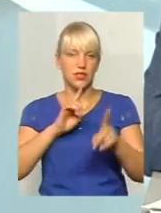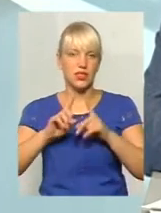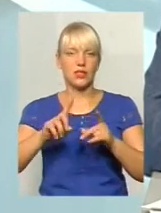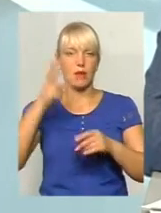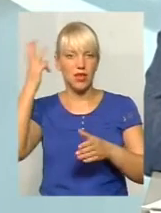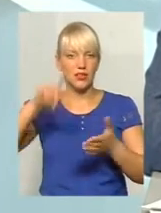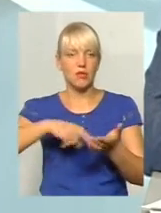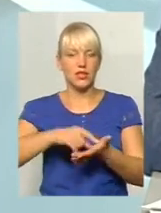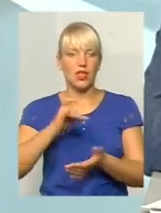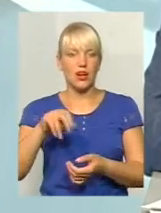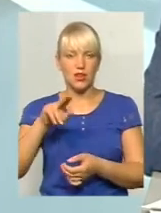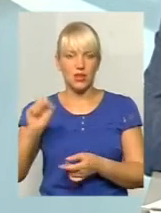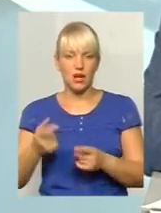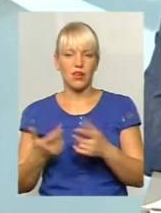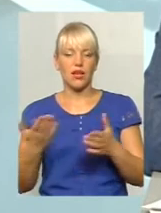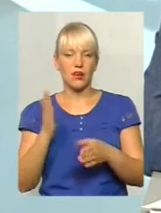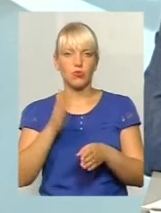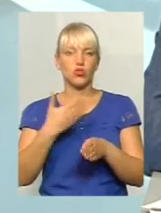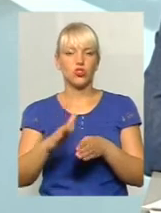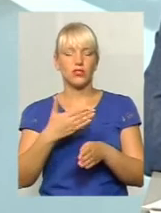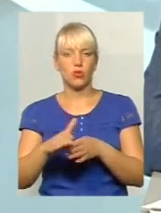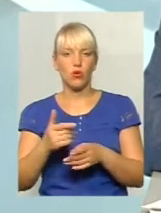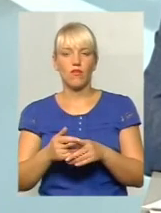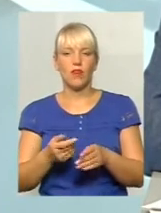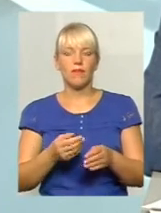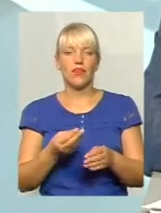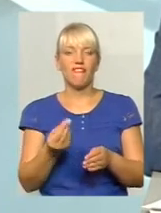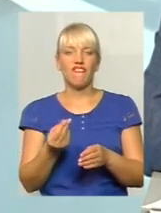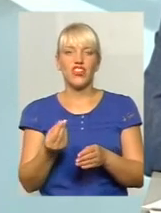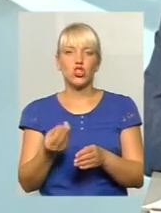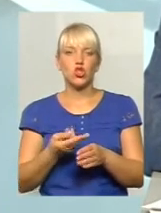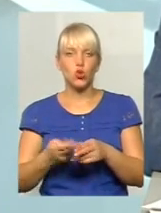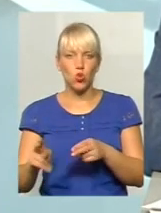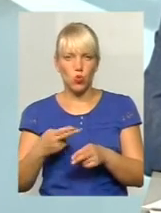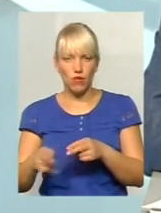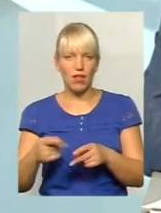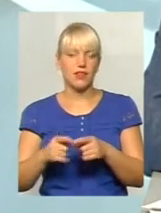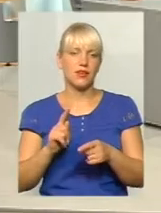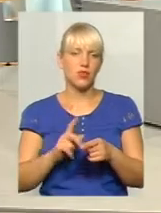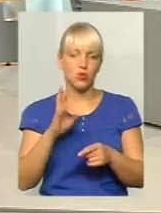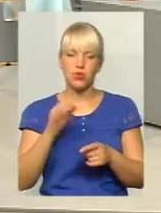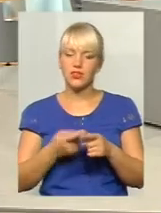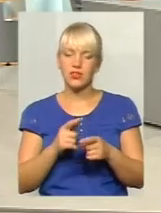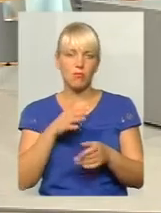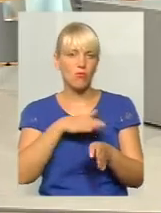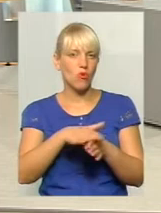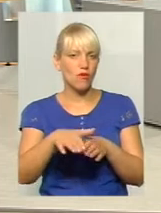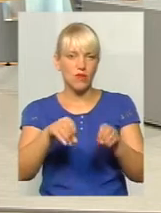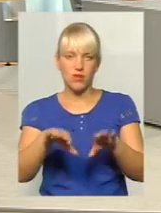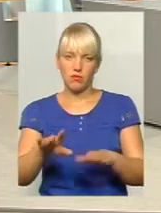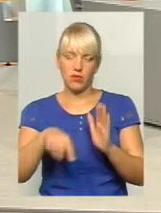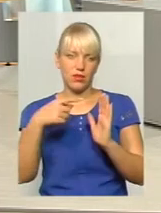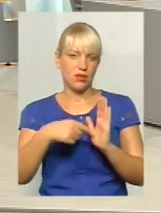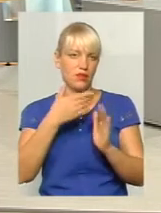міської ради, якою йде часткове відшкодування перевізникам. Проте, дійсно, в повному обсязі воно не вирішує. Є